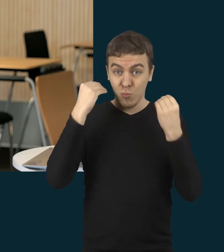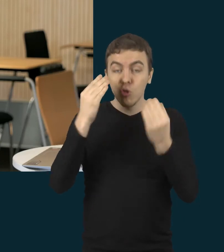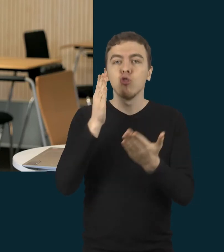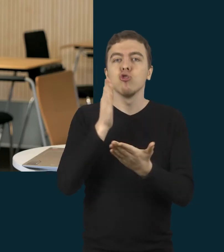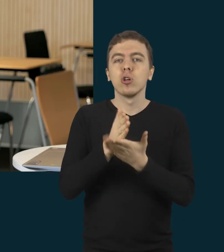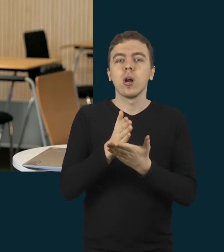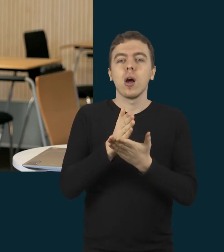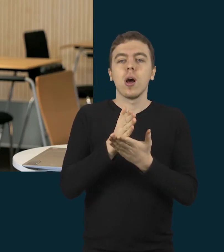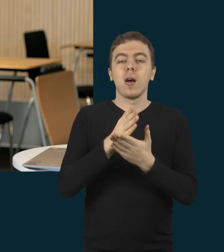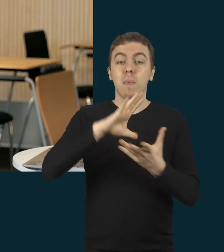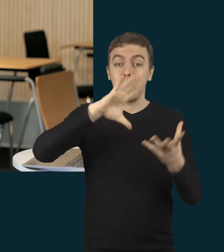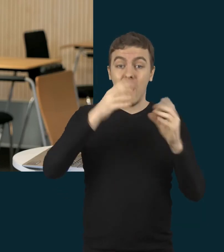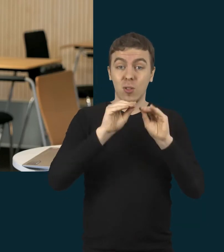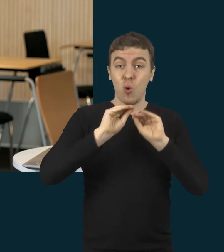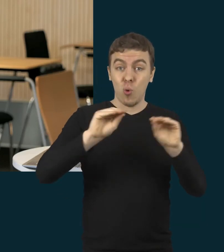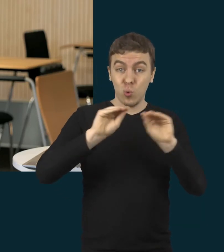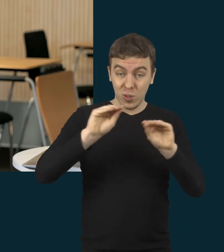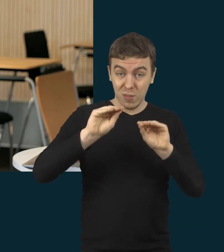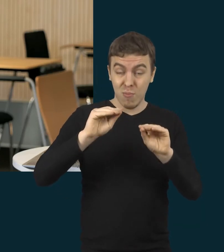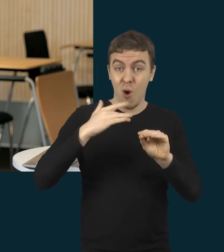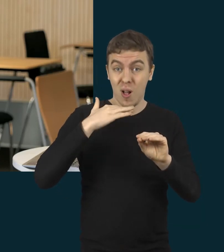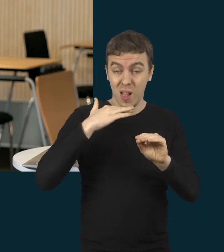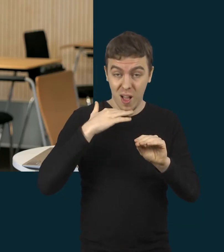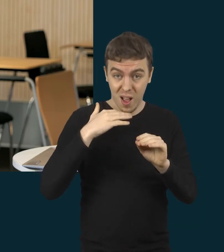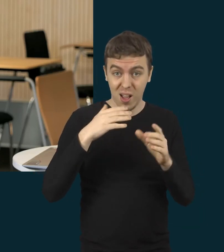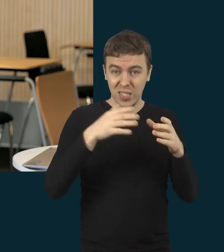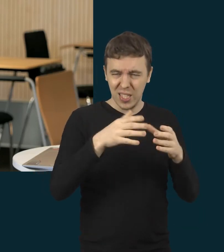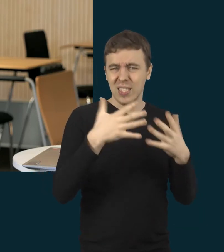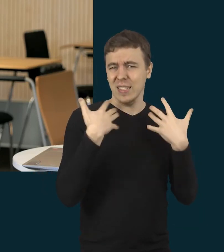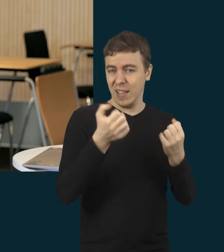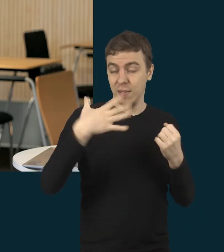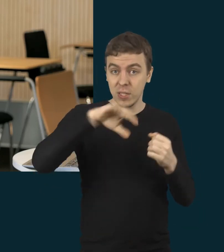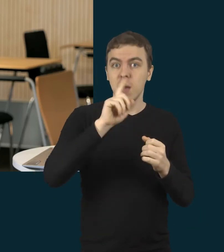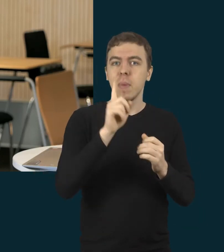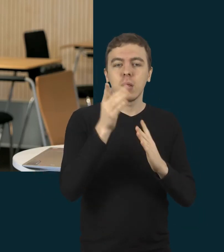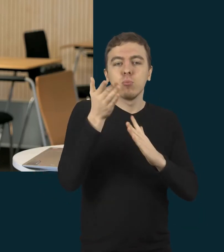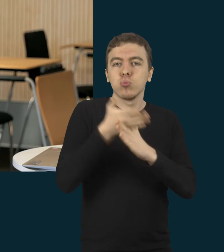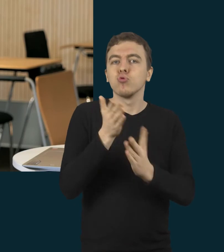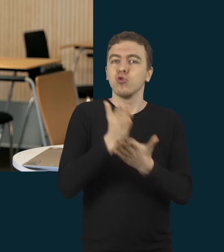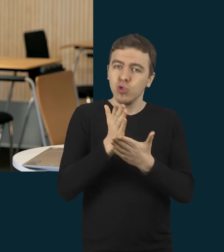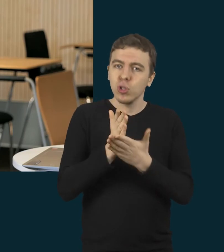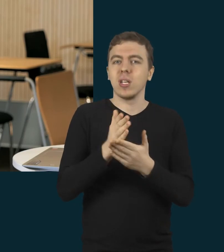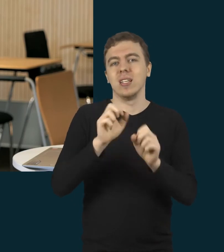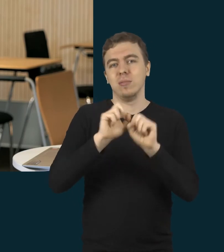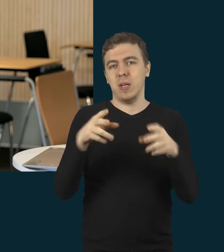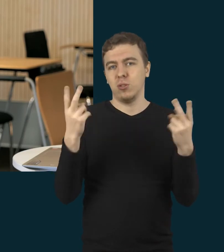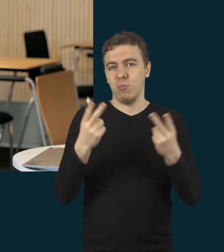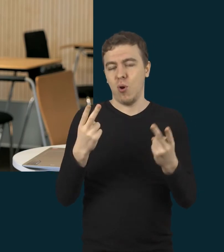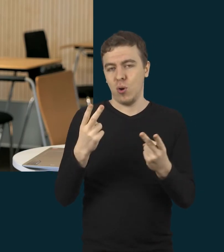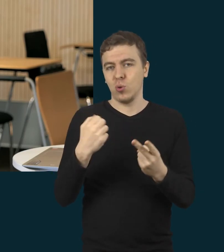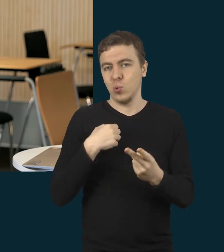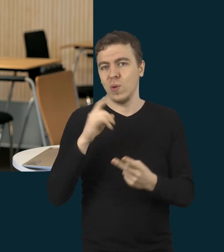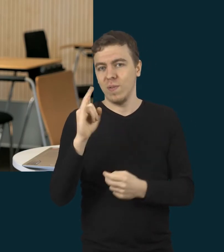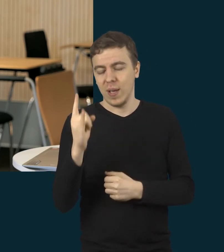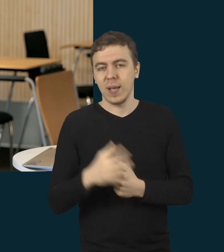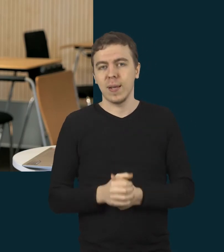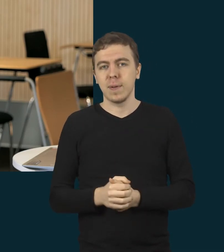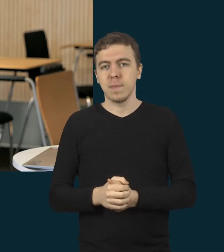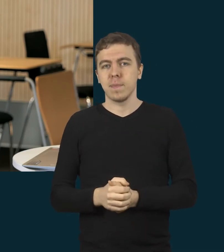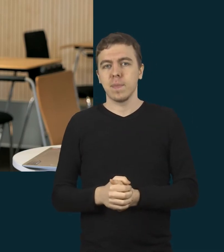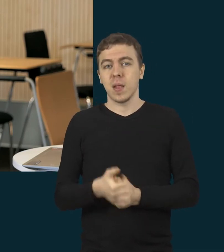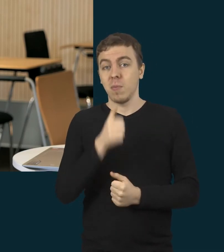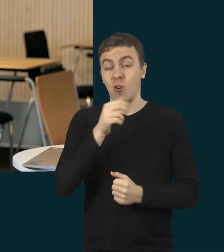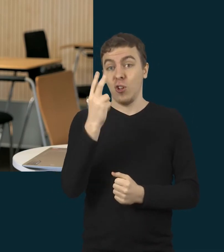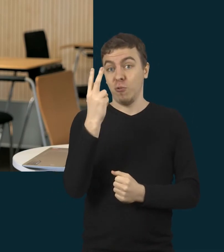ūgdymo mokyklos klasėje, kur yra tik dalis vaikų turinčios specialiųjų ūgdymo poreikius. Pavyzdžiui, iš